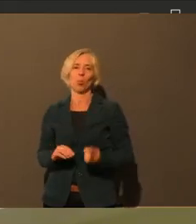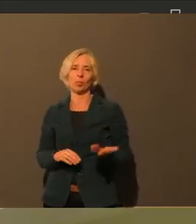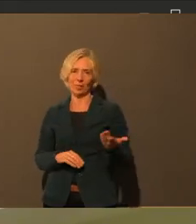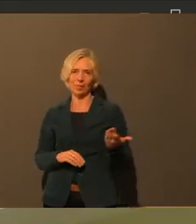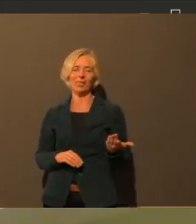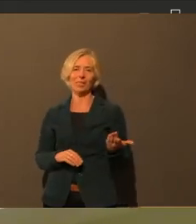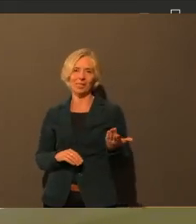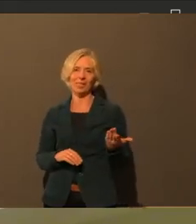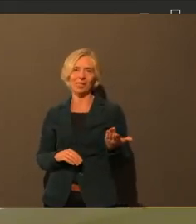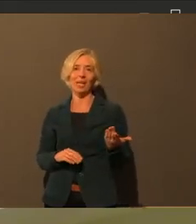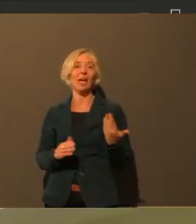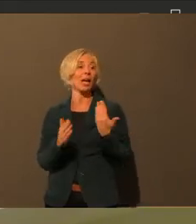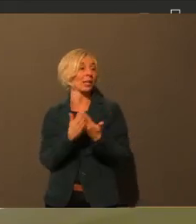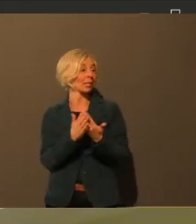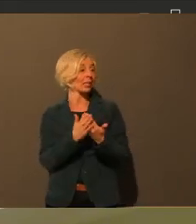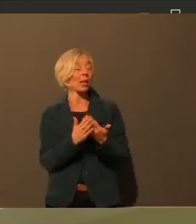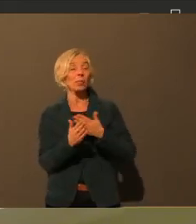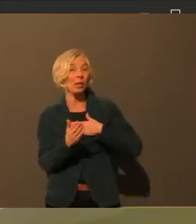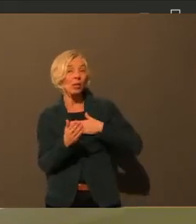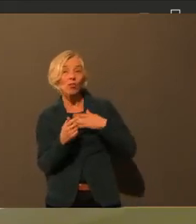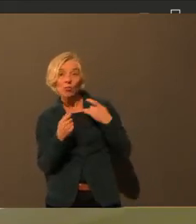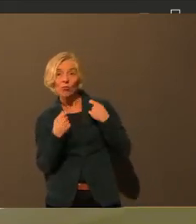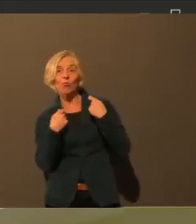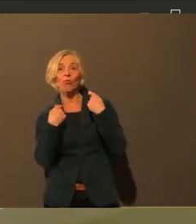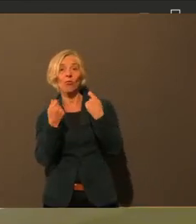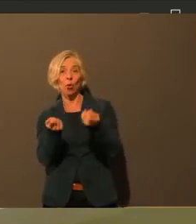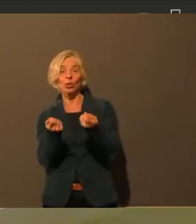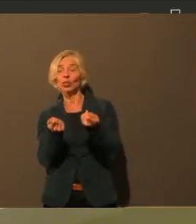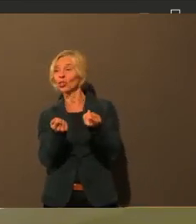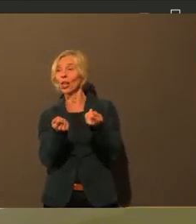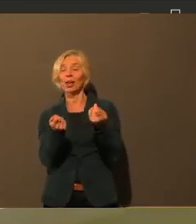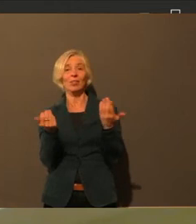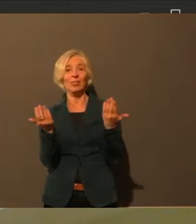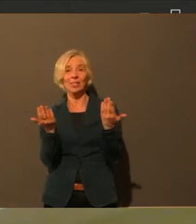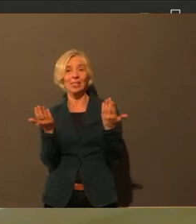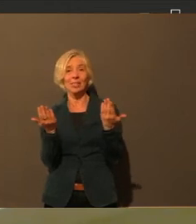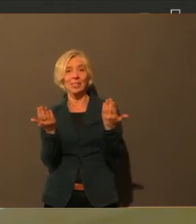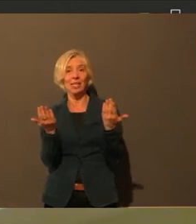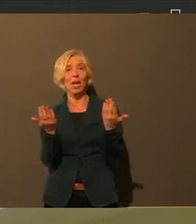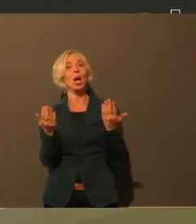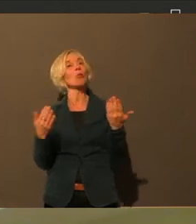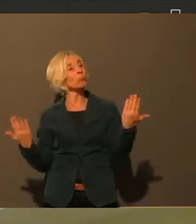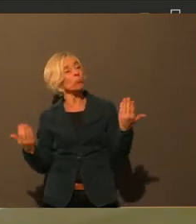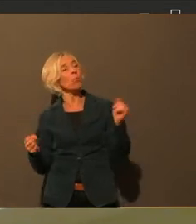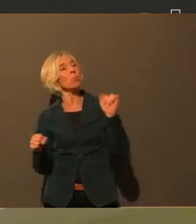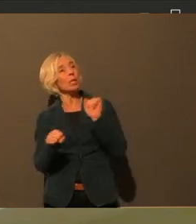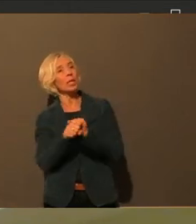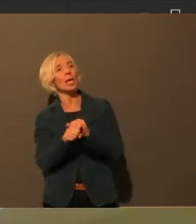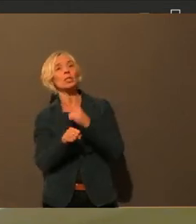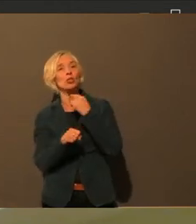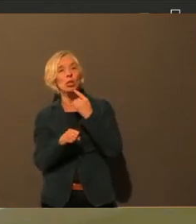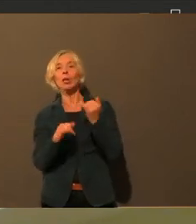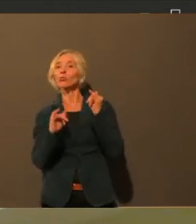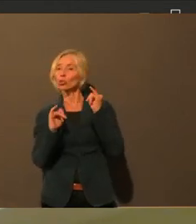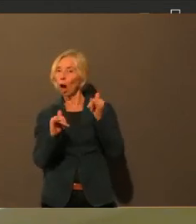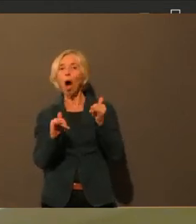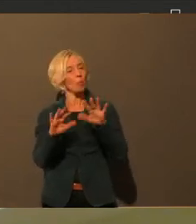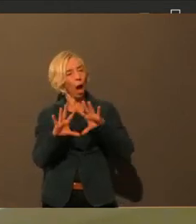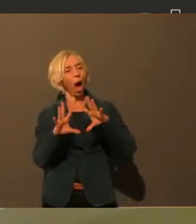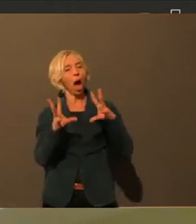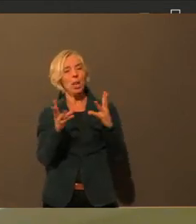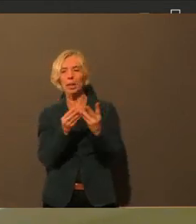dass sich vielleicht auch die Stadt jetzt explizit, man sagt, okay, so eine allgemeine Maskenpflicht wäre ja grundsätzlich gut.